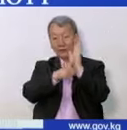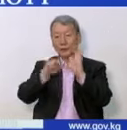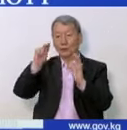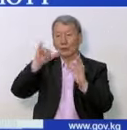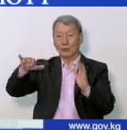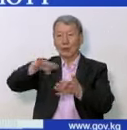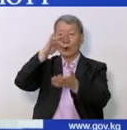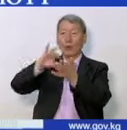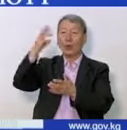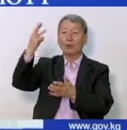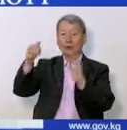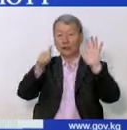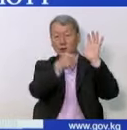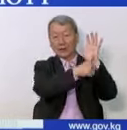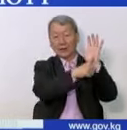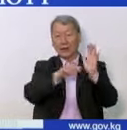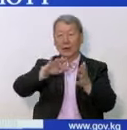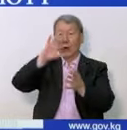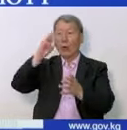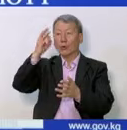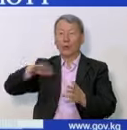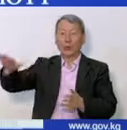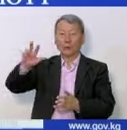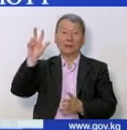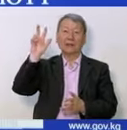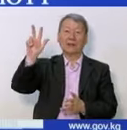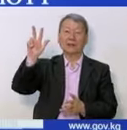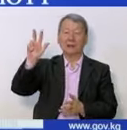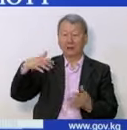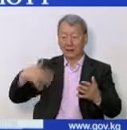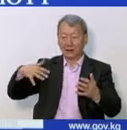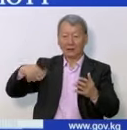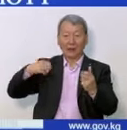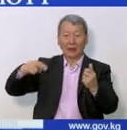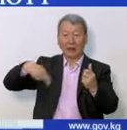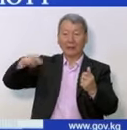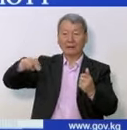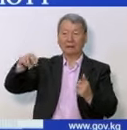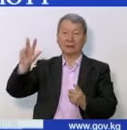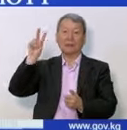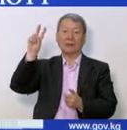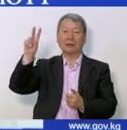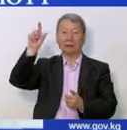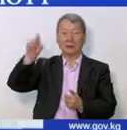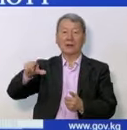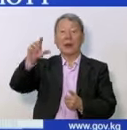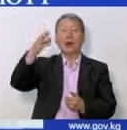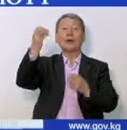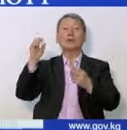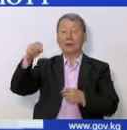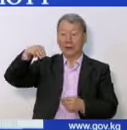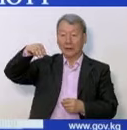в городе Ош-6, в Ошской области 3 случая, в Джалабадской области 2 случая, в Таласской области